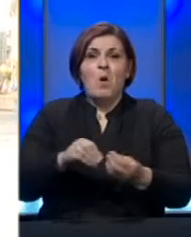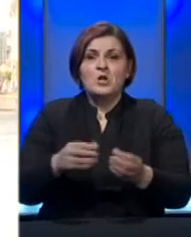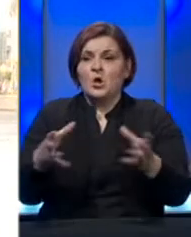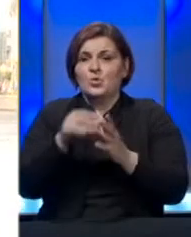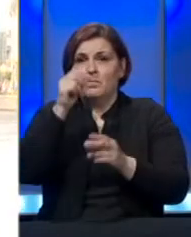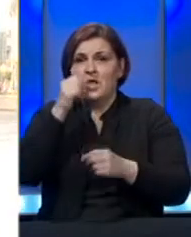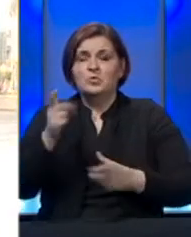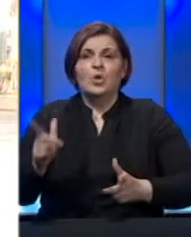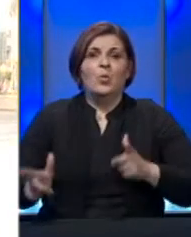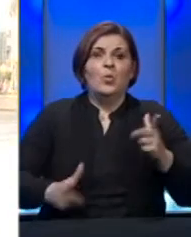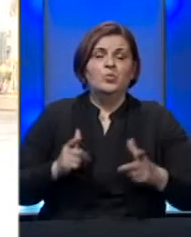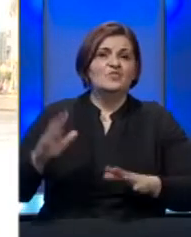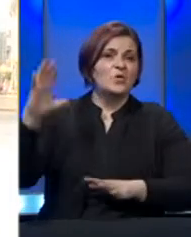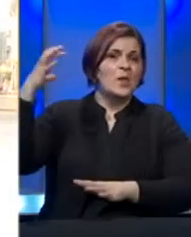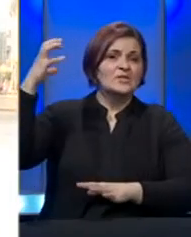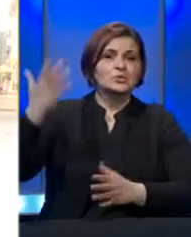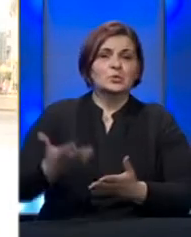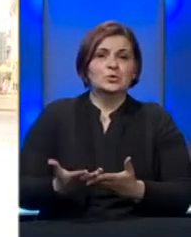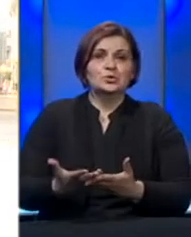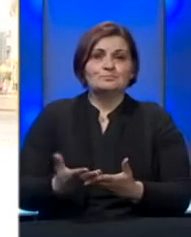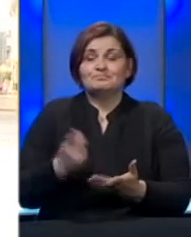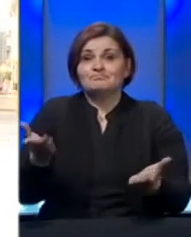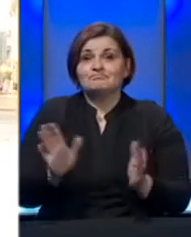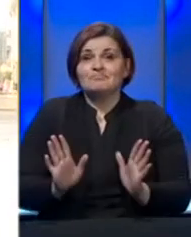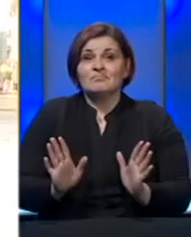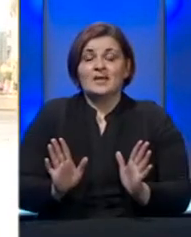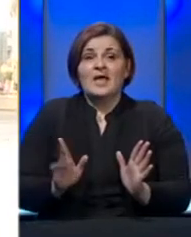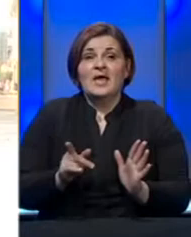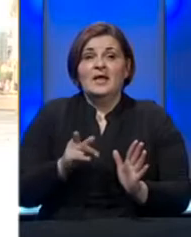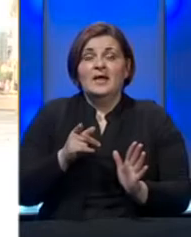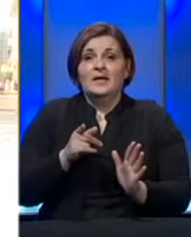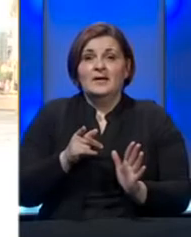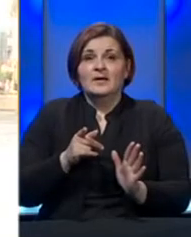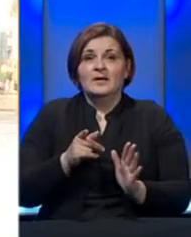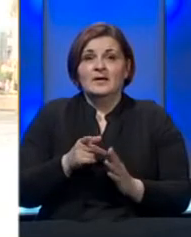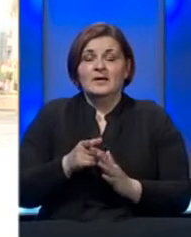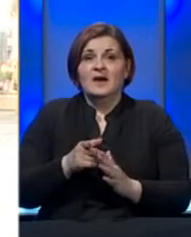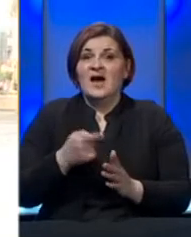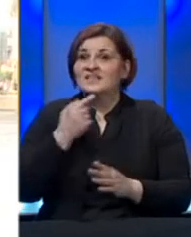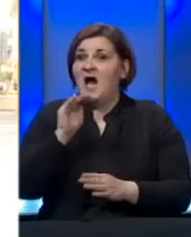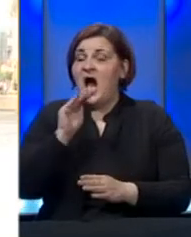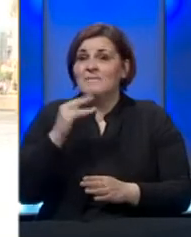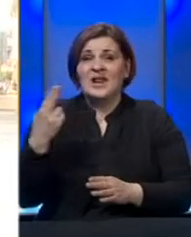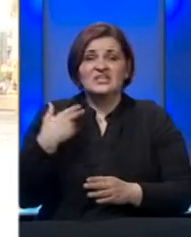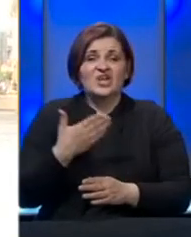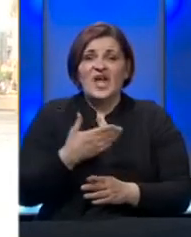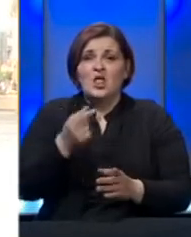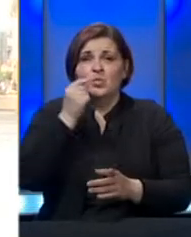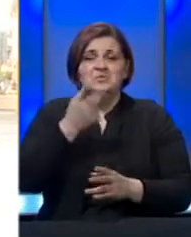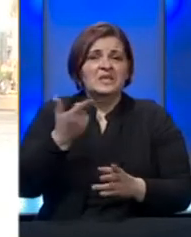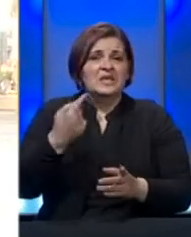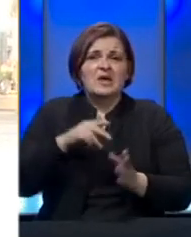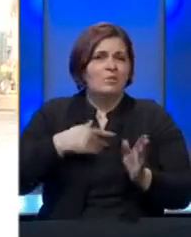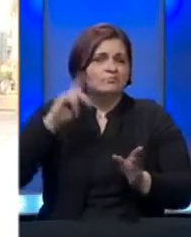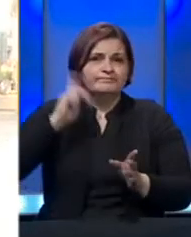grupe ljudi koji uživaju na suncu i evo, čini se da taj apel nadlažni zaista nema odjeka kod